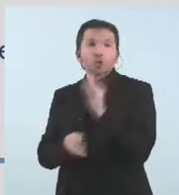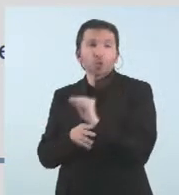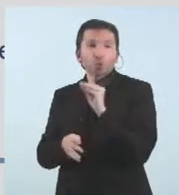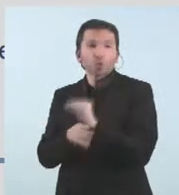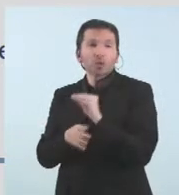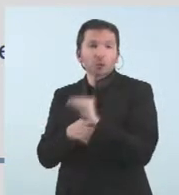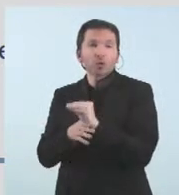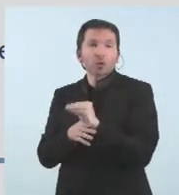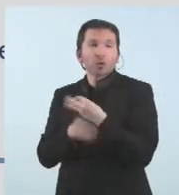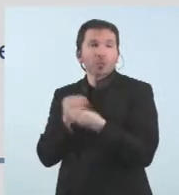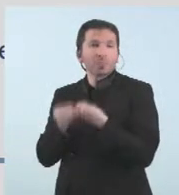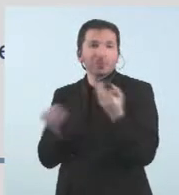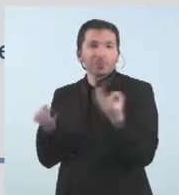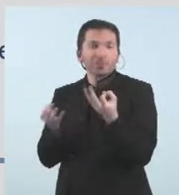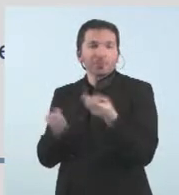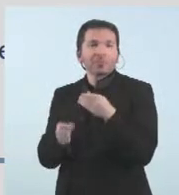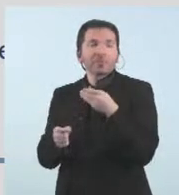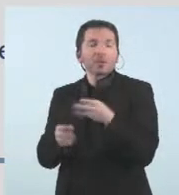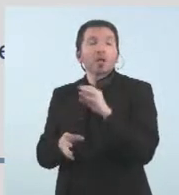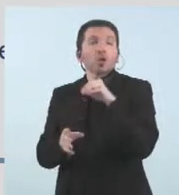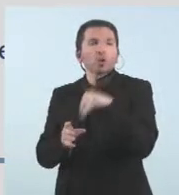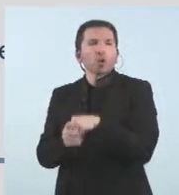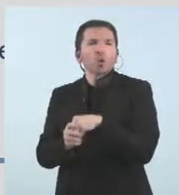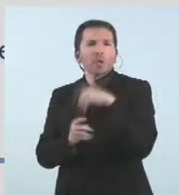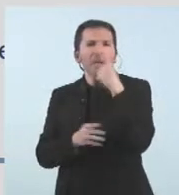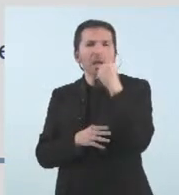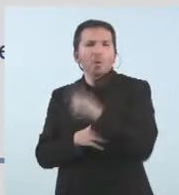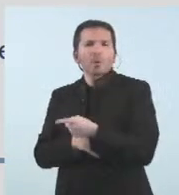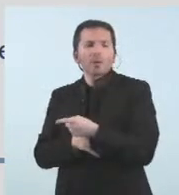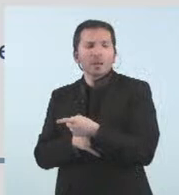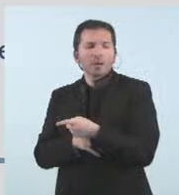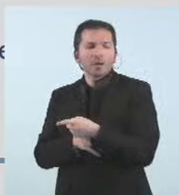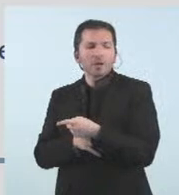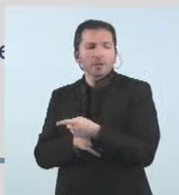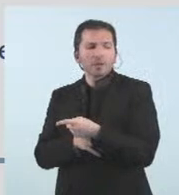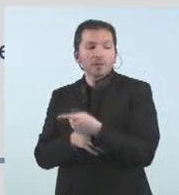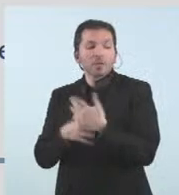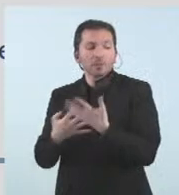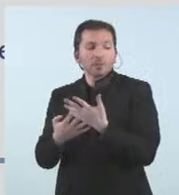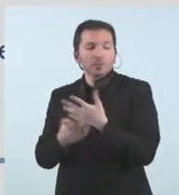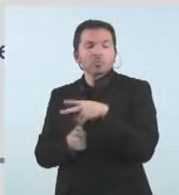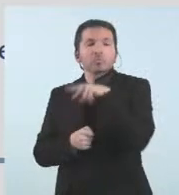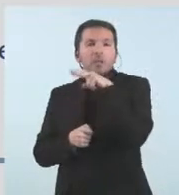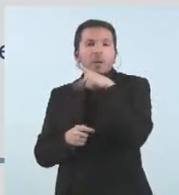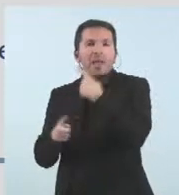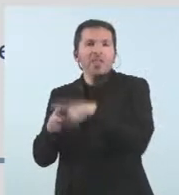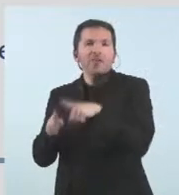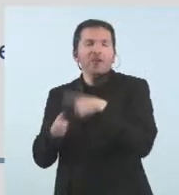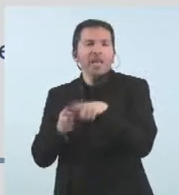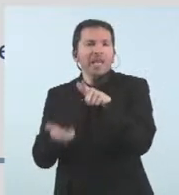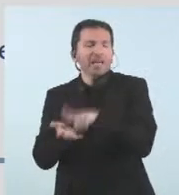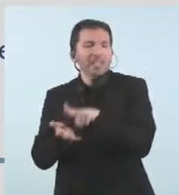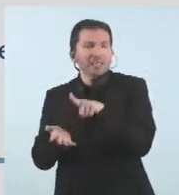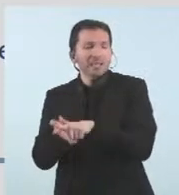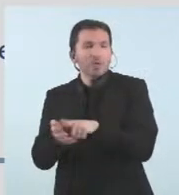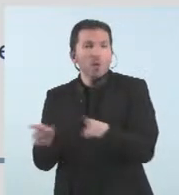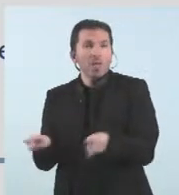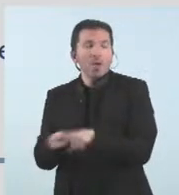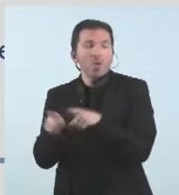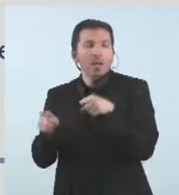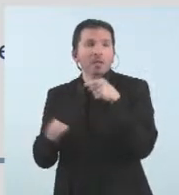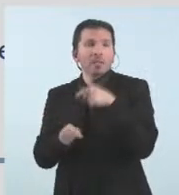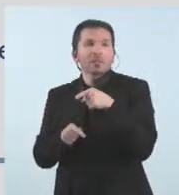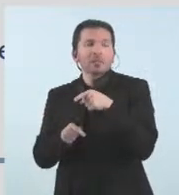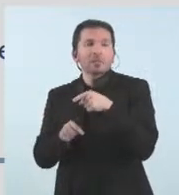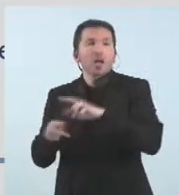per introduir l'obligació que malgrat es duguin a terme en diferents llengües sempre estiguin doblats o subtitulats en la llengua